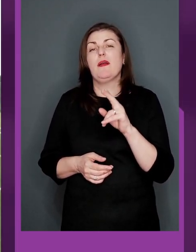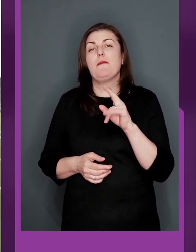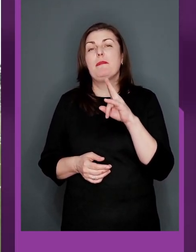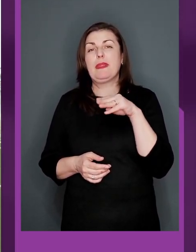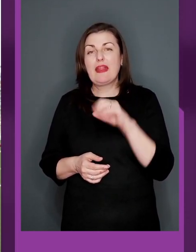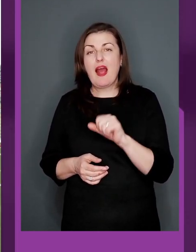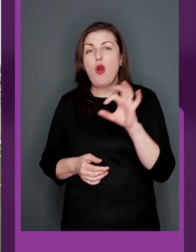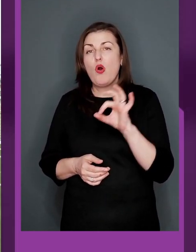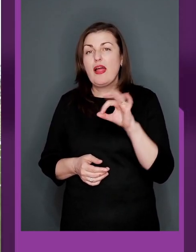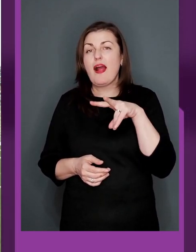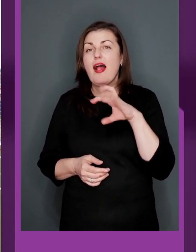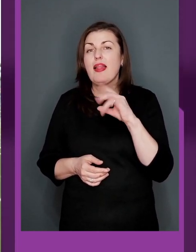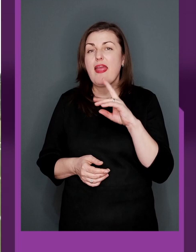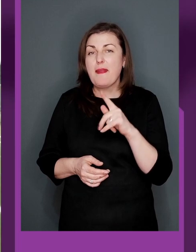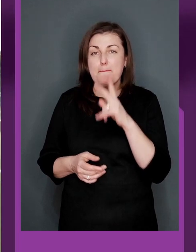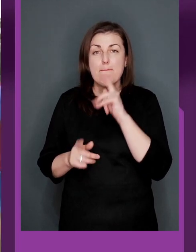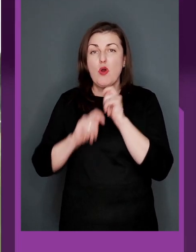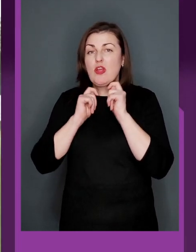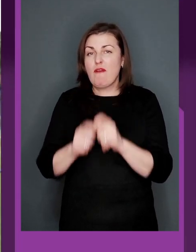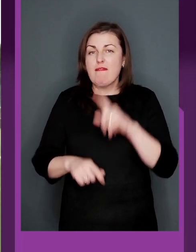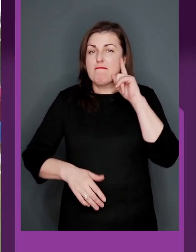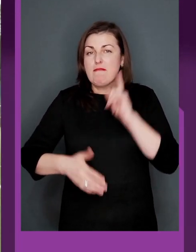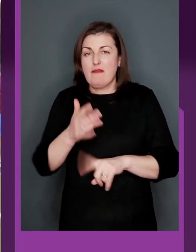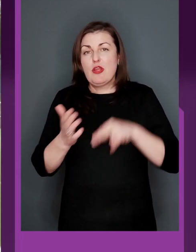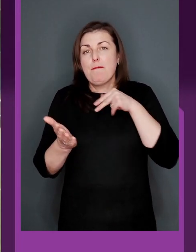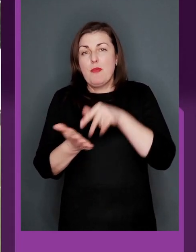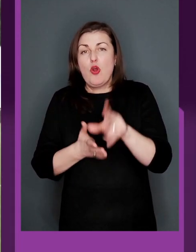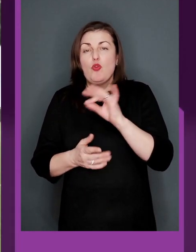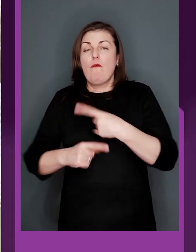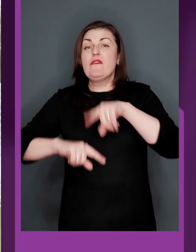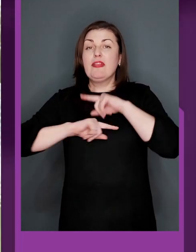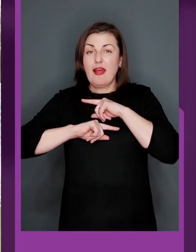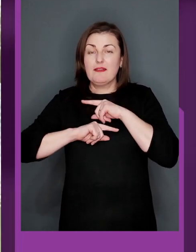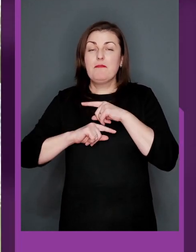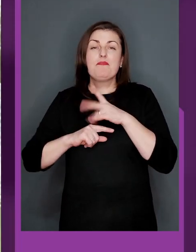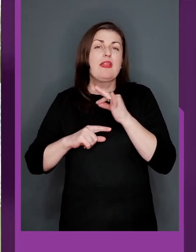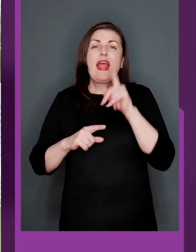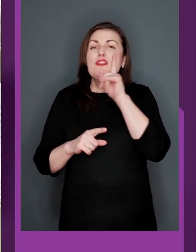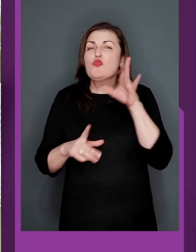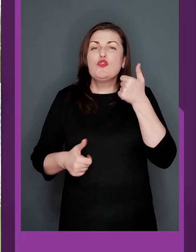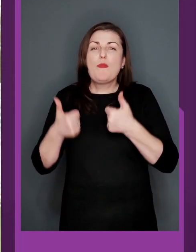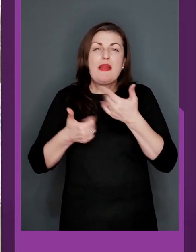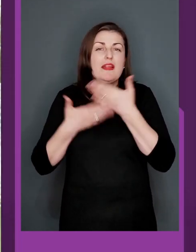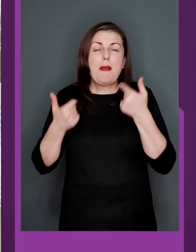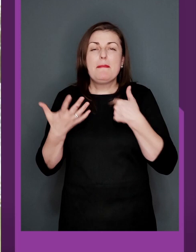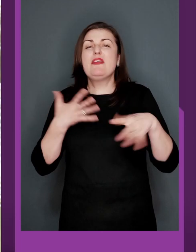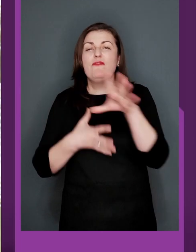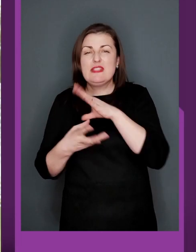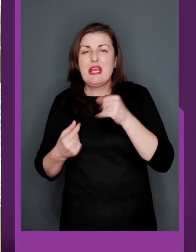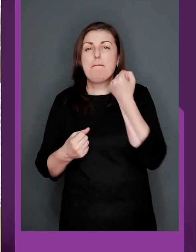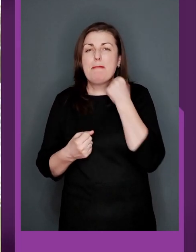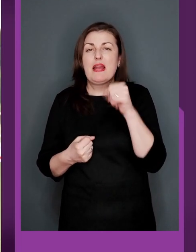Едгара Каграманяна та Олега Леня подарували впевнений прохід у фінал. У нас зручних і незручних суперників немає, ми всі